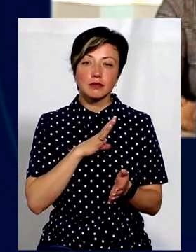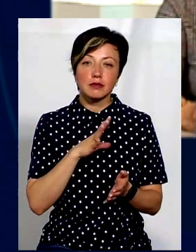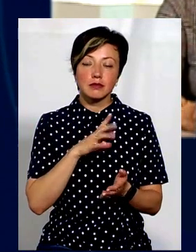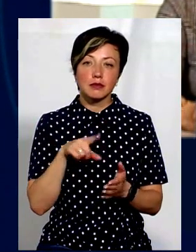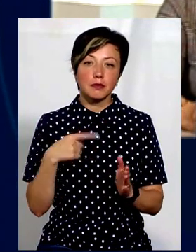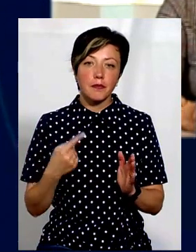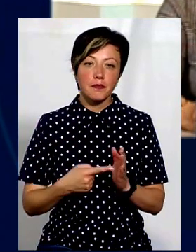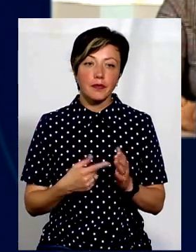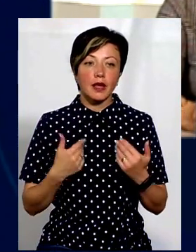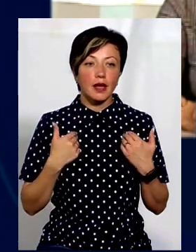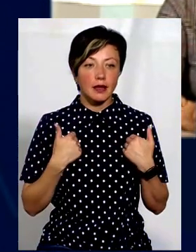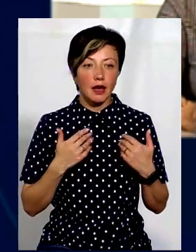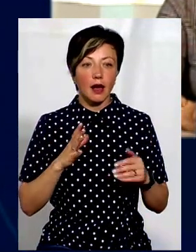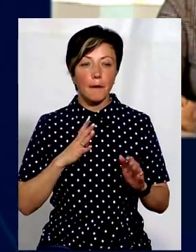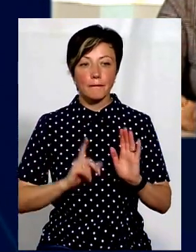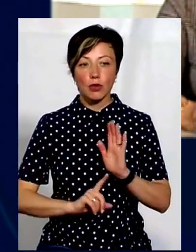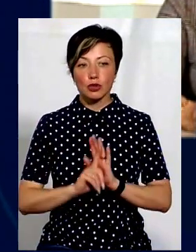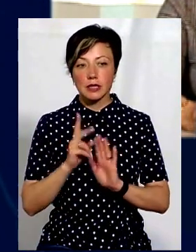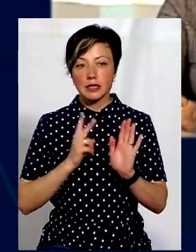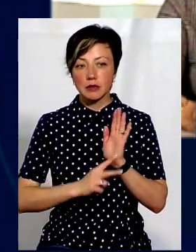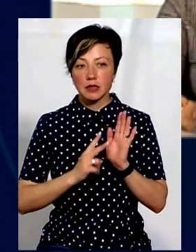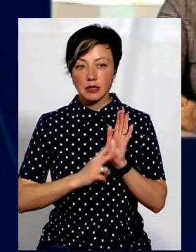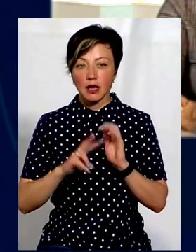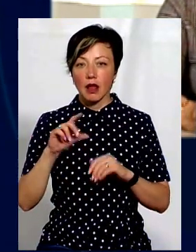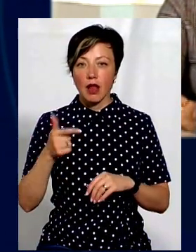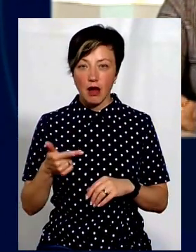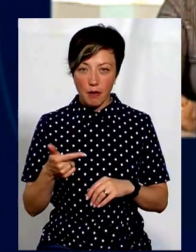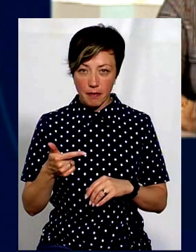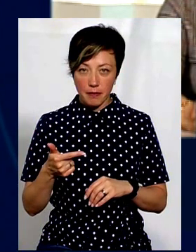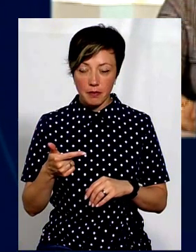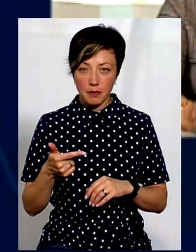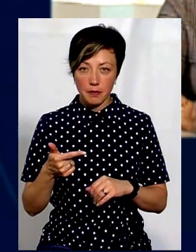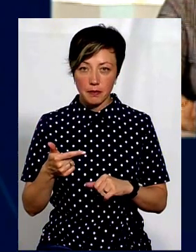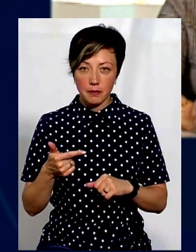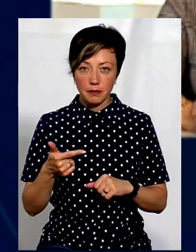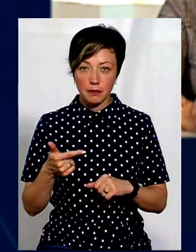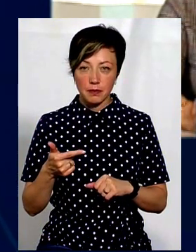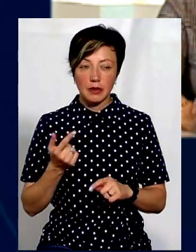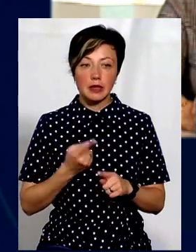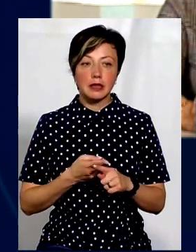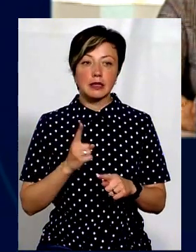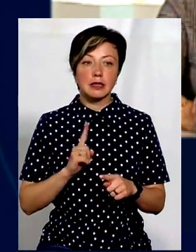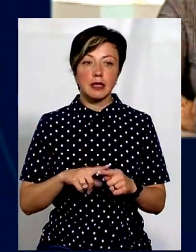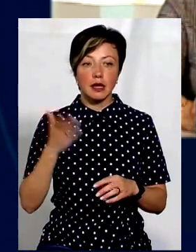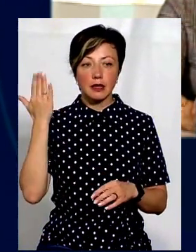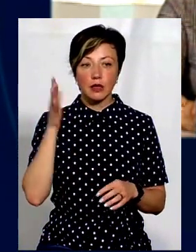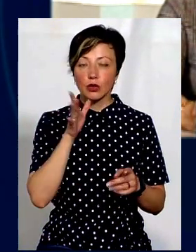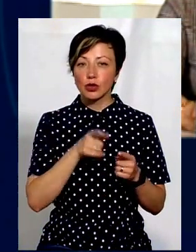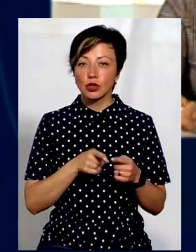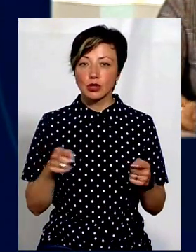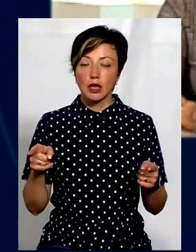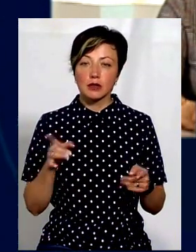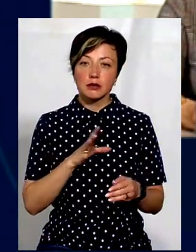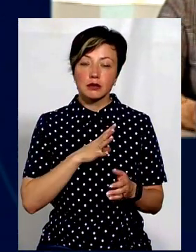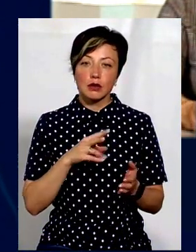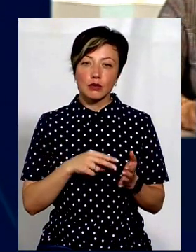Я починав з 70 кілограм маточного стада. Це на той час коштувало